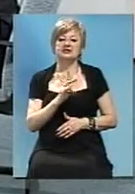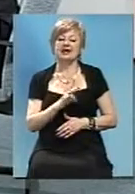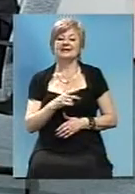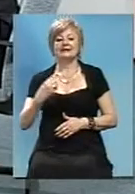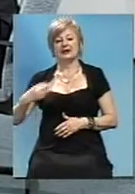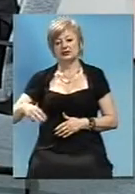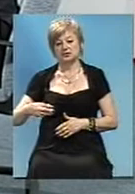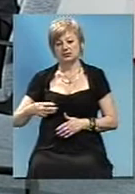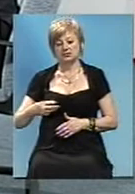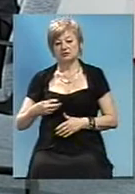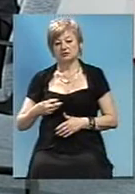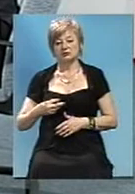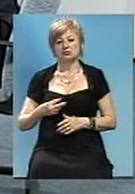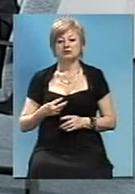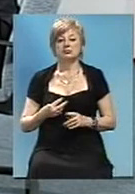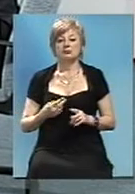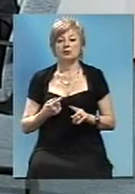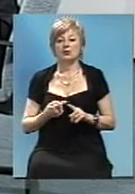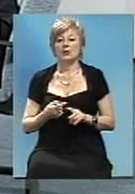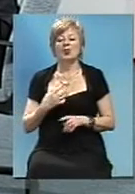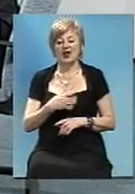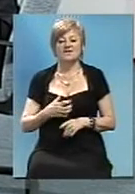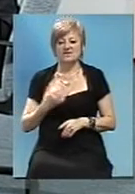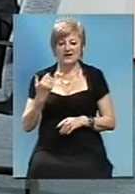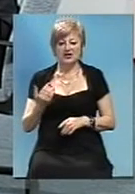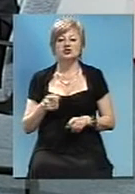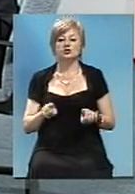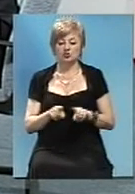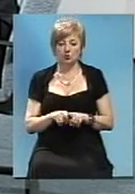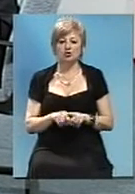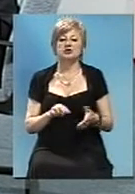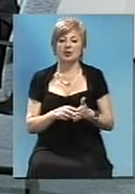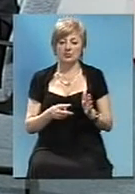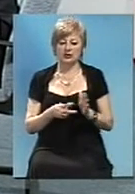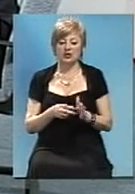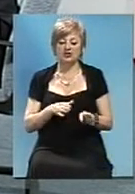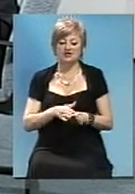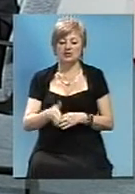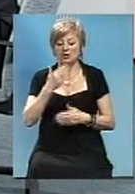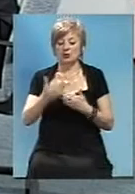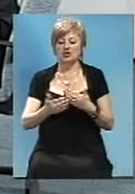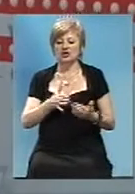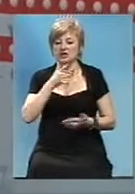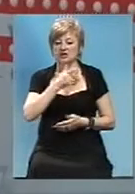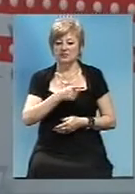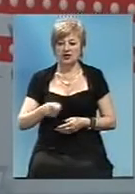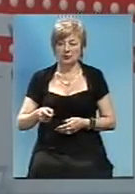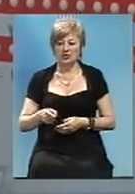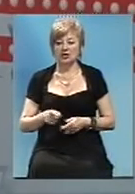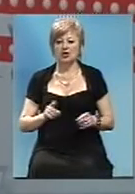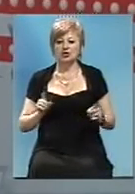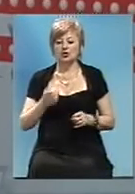теж є в пріоритеті. Ми її теж плануємо виконувати в ближайшее время. Щодо, до речі,